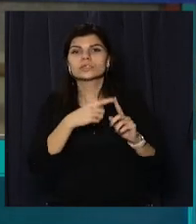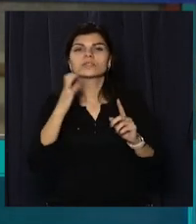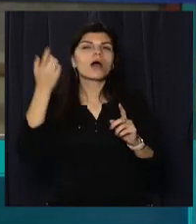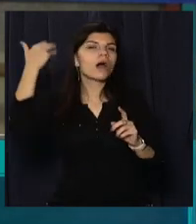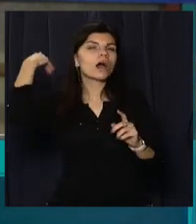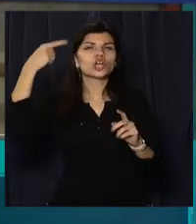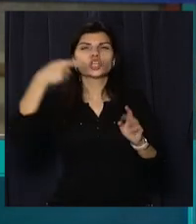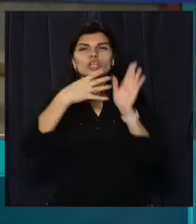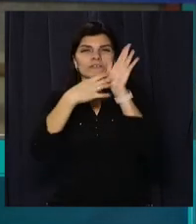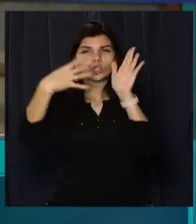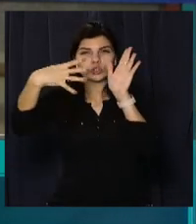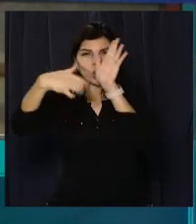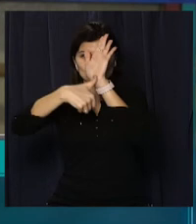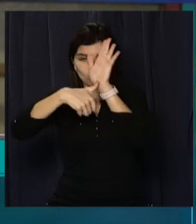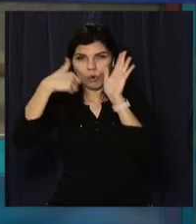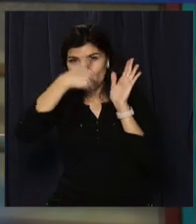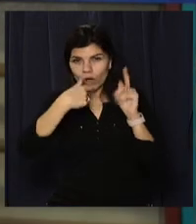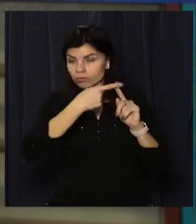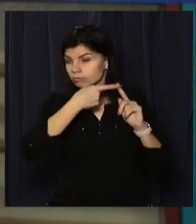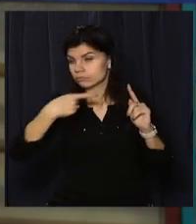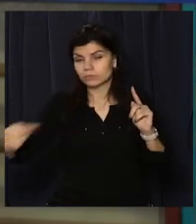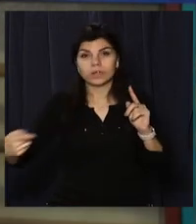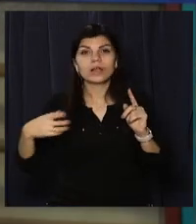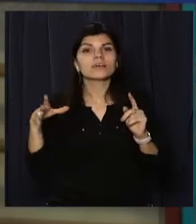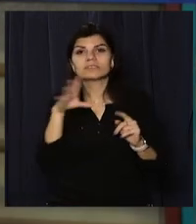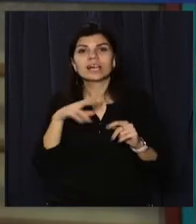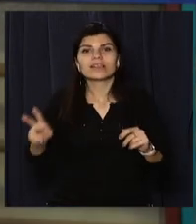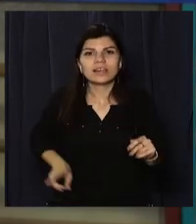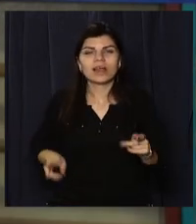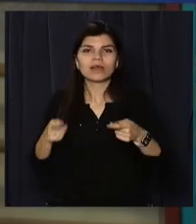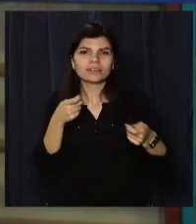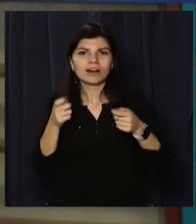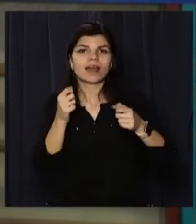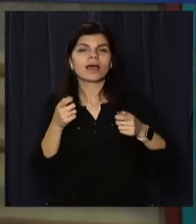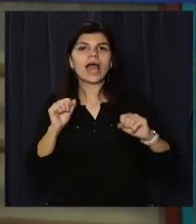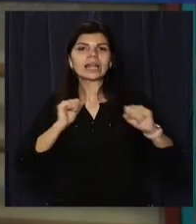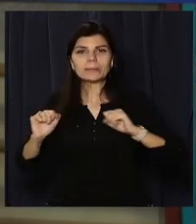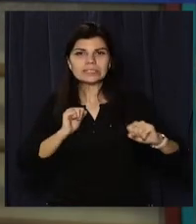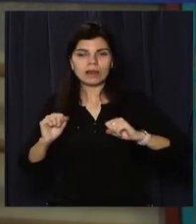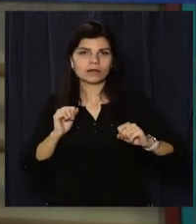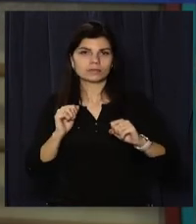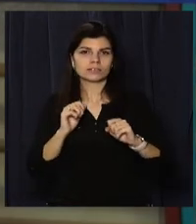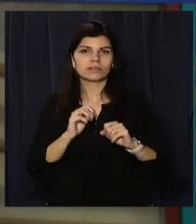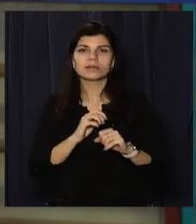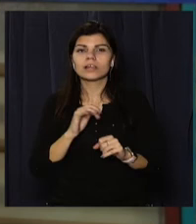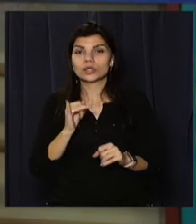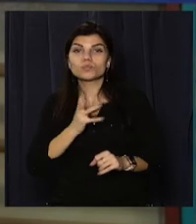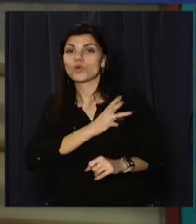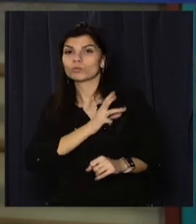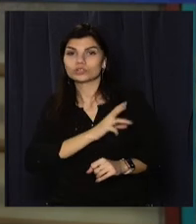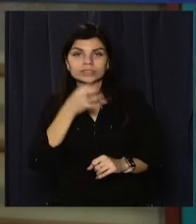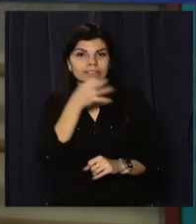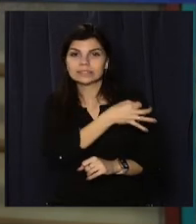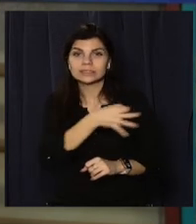далекого 1946-го, всім директорам, керівникам, адміністрації, закладу. І побажати